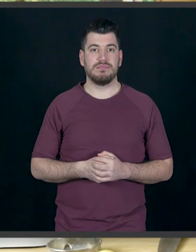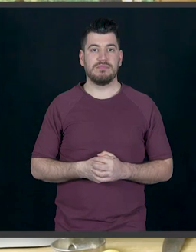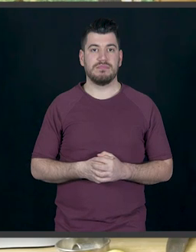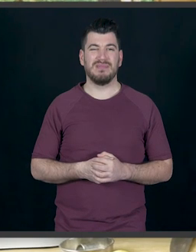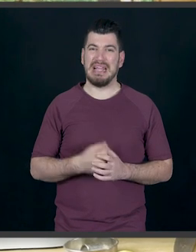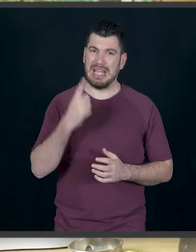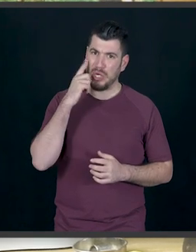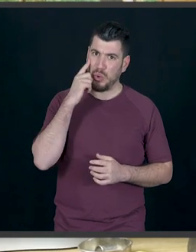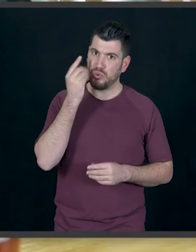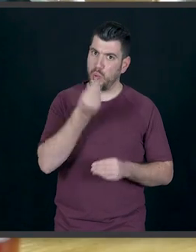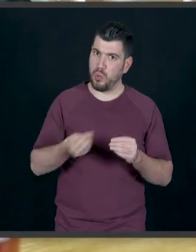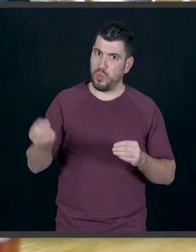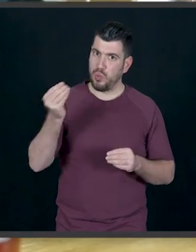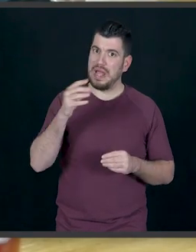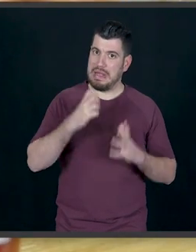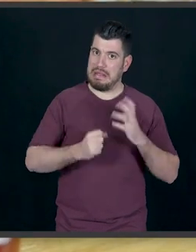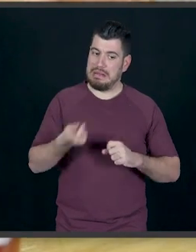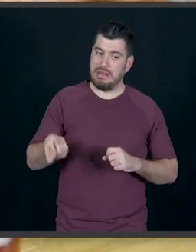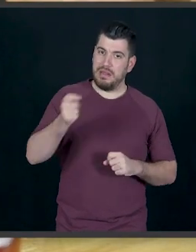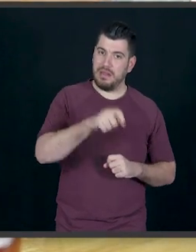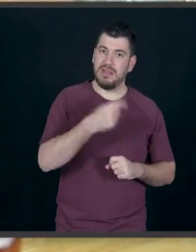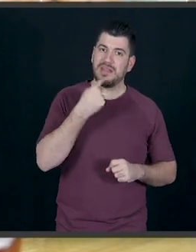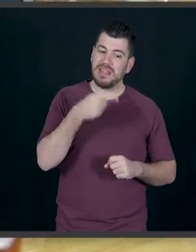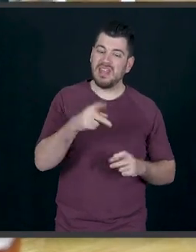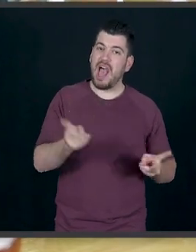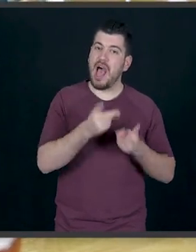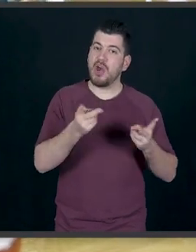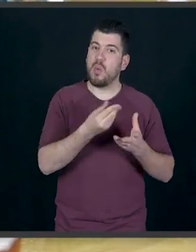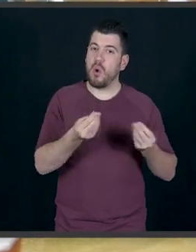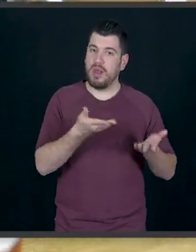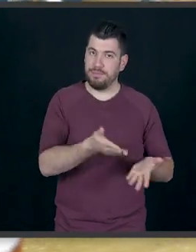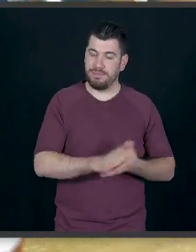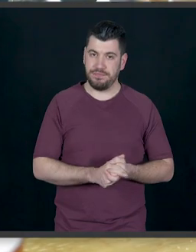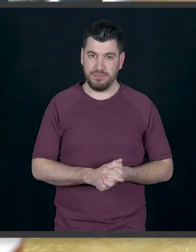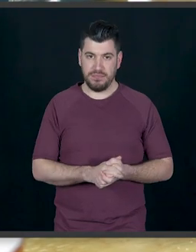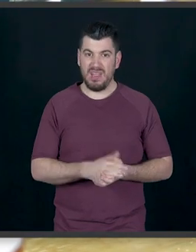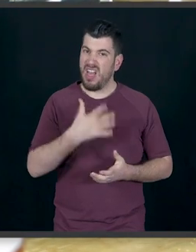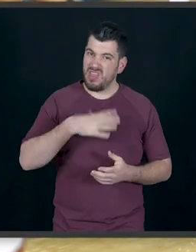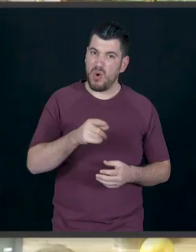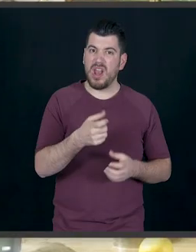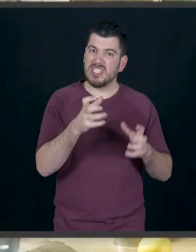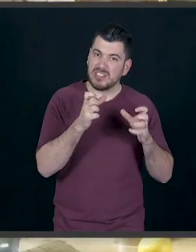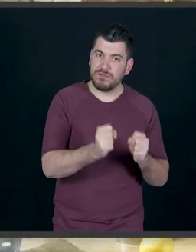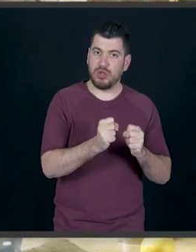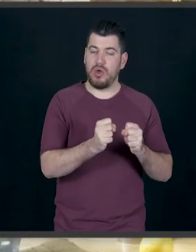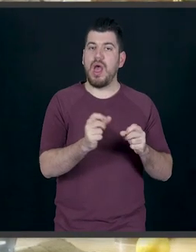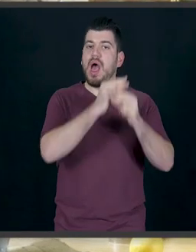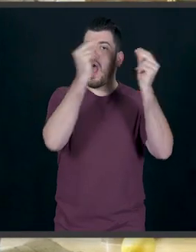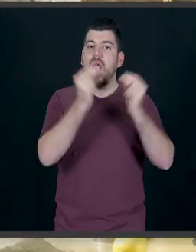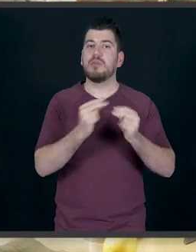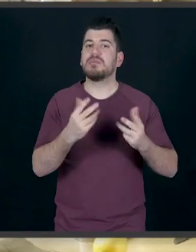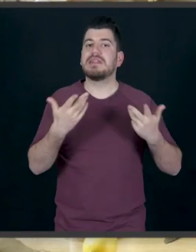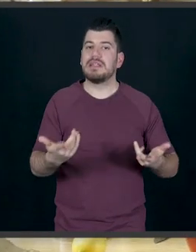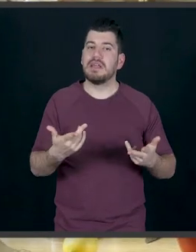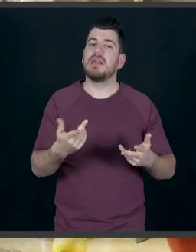Α, μάλλον έβαλα πολύ. Βγήκε πάρα πολύ αραίο το γλάσο, μην το βλέπετε. Θέλω να είναι πιο σφιχτό, οπότε τι σημαίνει,